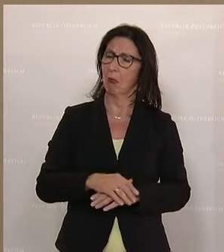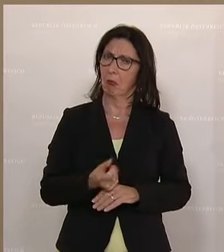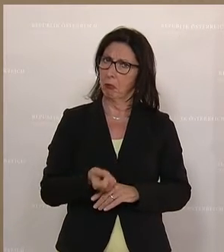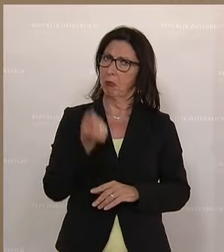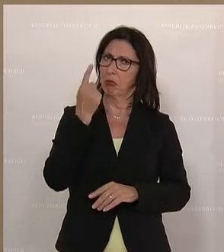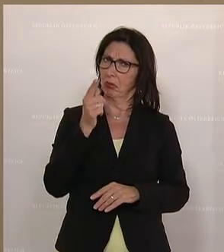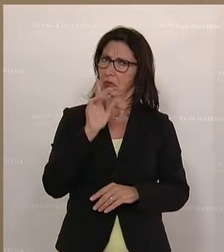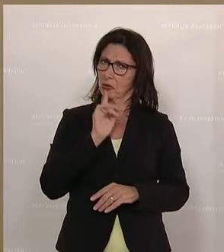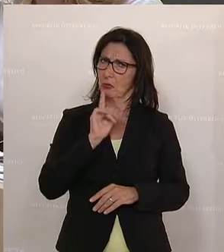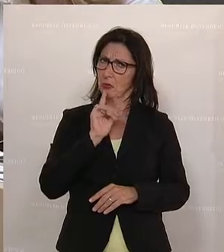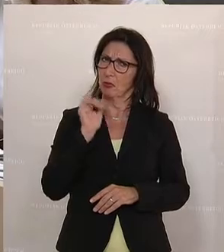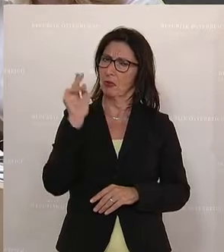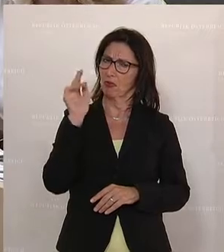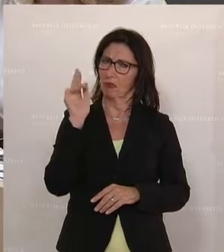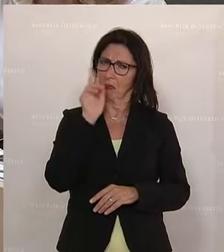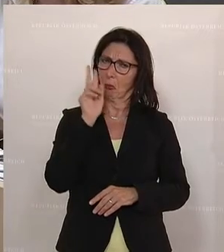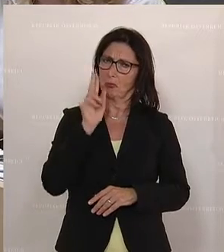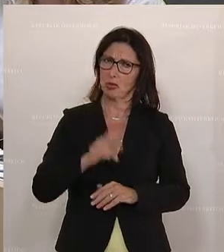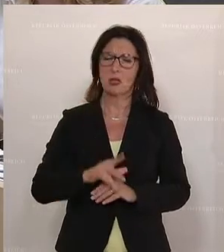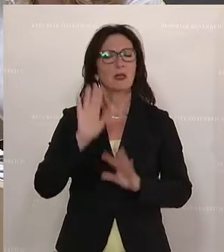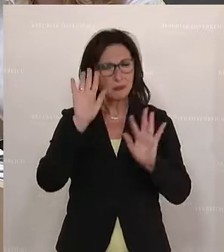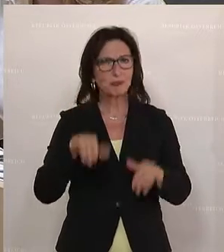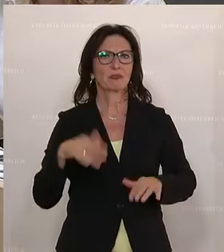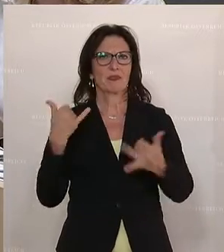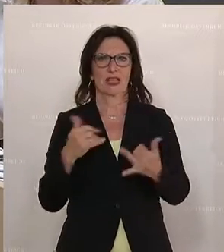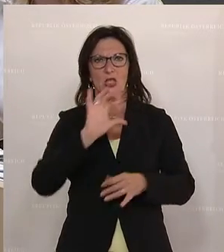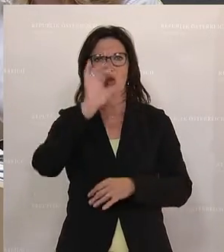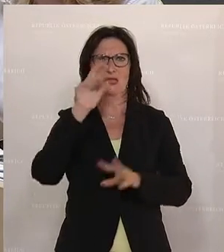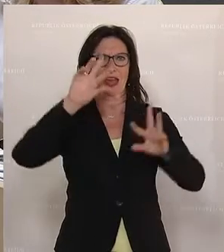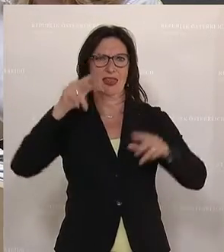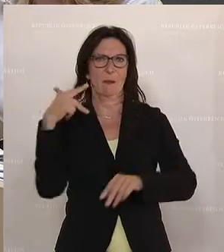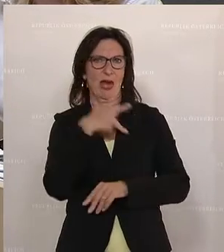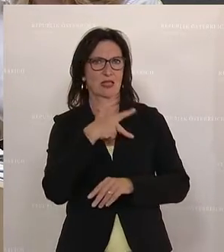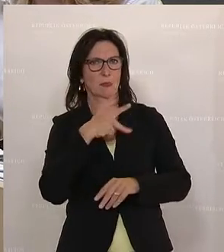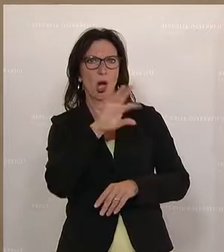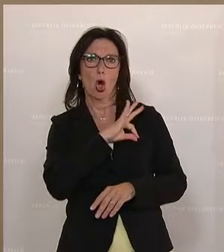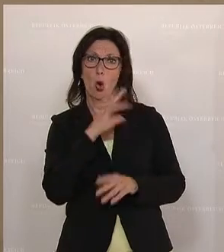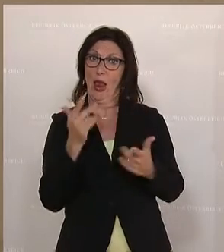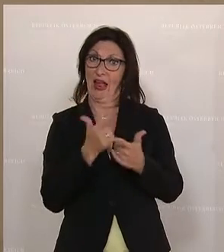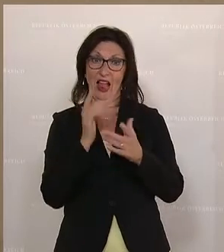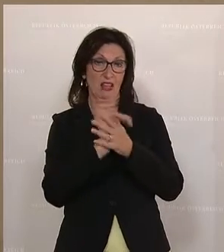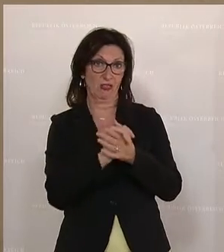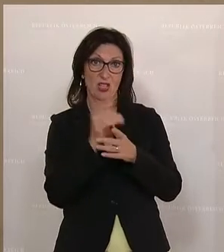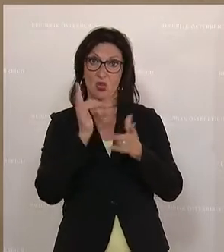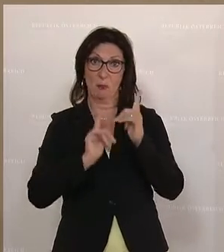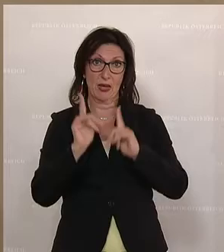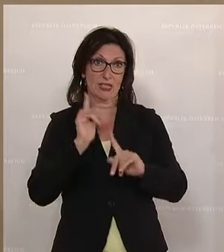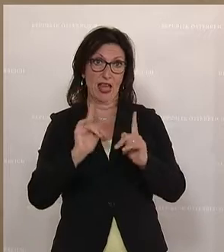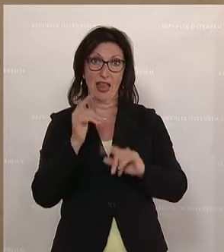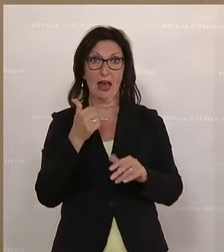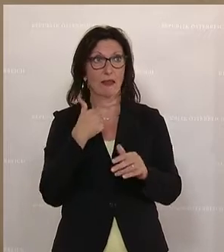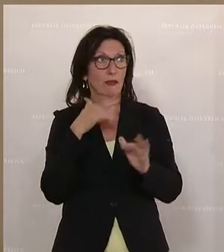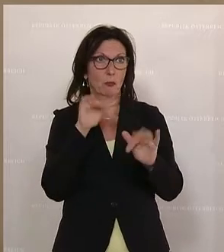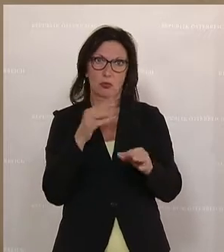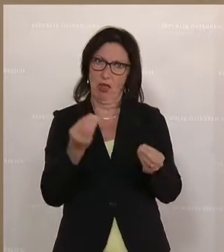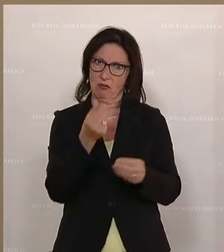absurd. Vielleicht aber beginnen bei der SPÖ. Herr Kollege Leichtfried, es tut mir sehr leid, dass ich das nicht unkommentiert lassen kann.